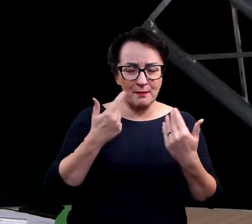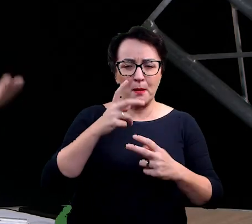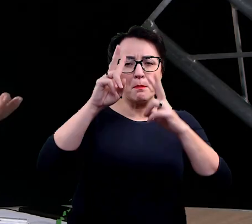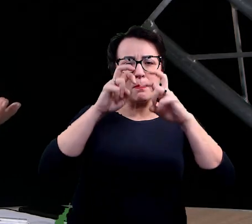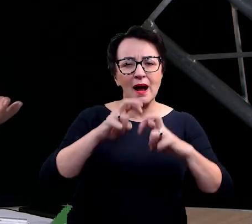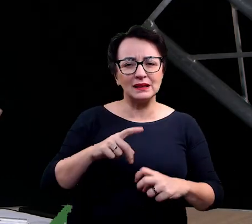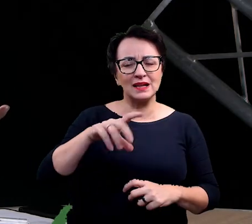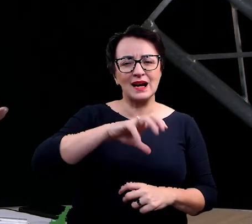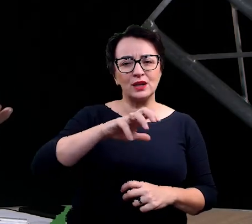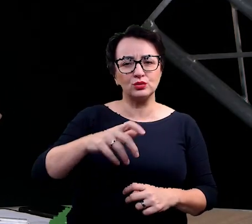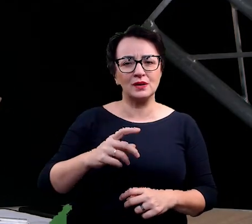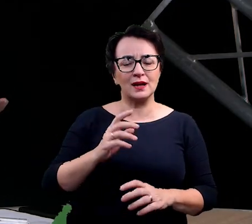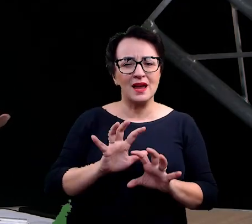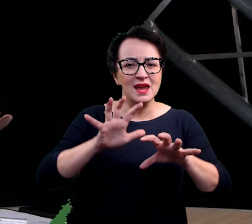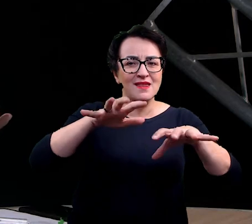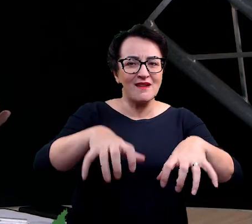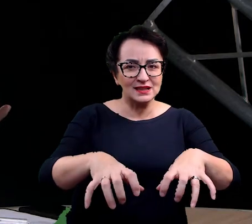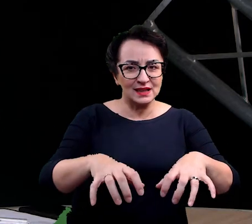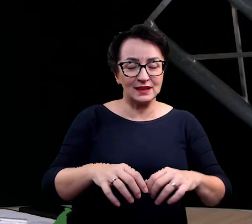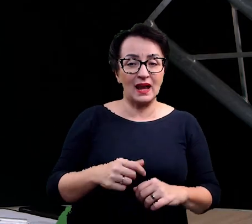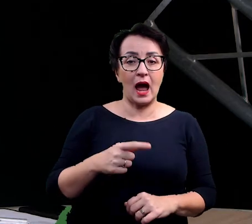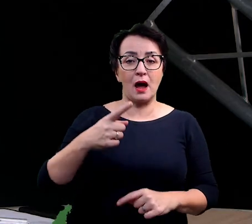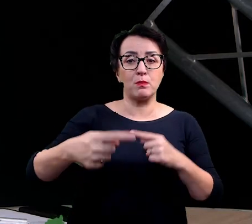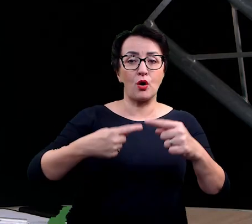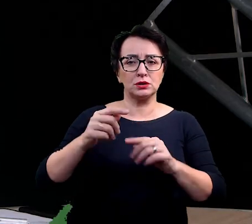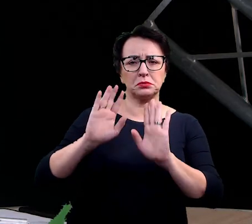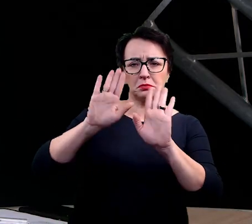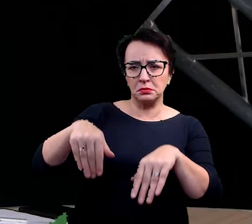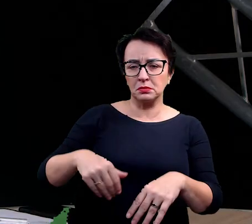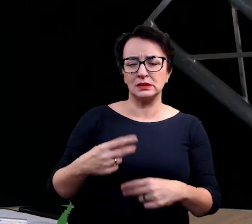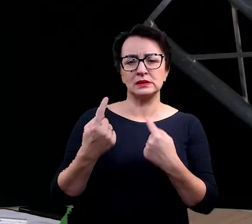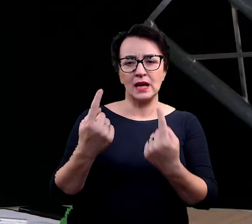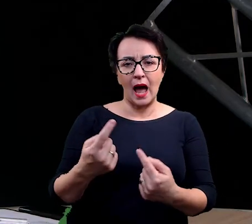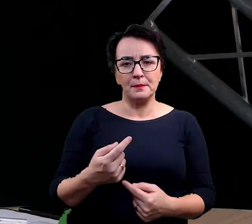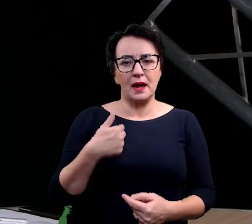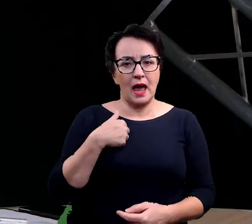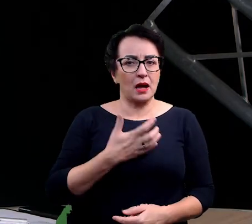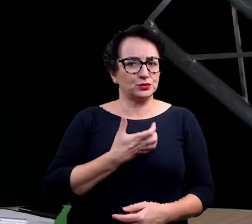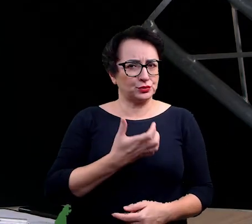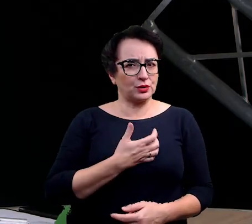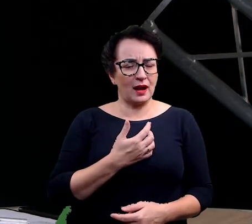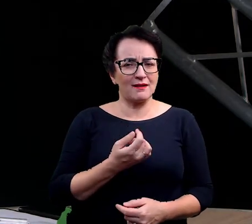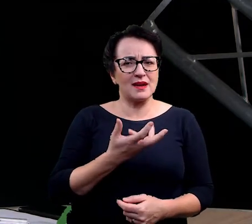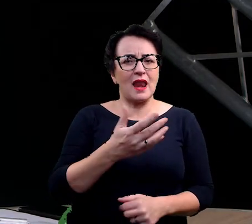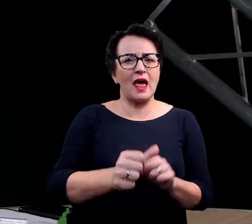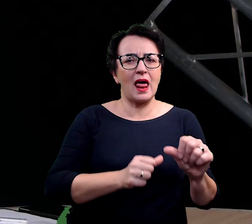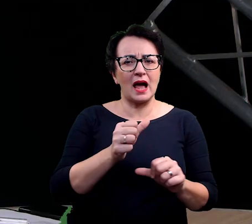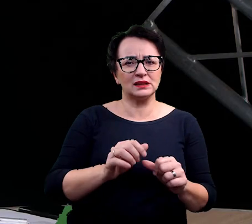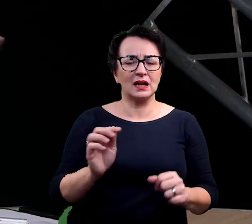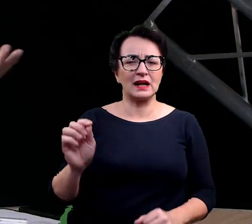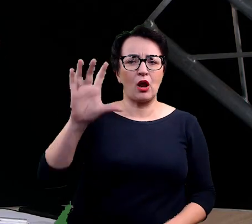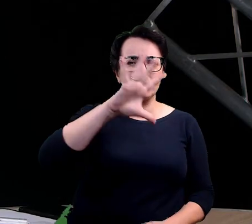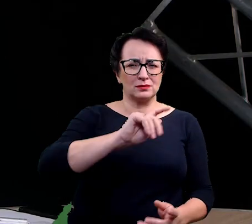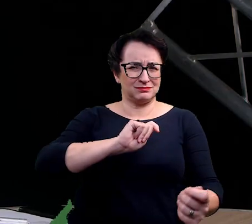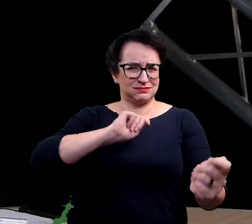pozostawilibyśmy te procesy same sobie, to podejrzewam, że w perspektywie ilu lat ten krajobraz by został całkowicie przekształcony z